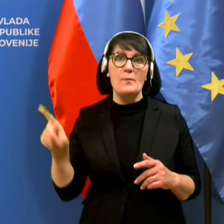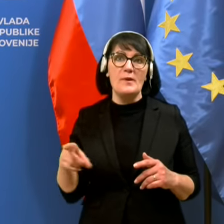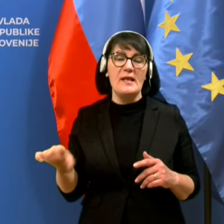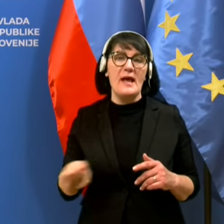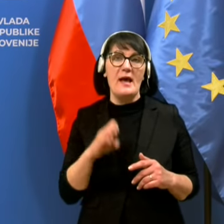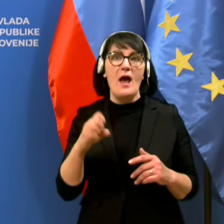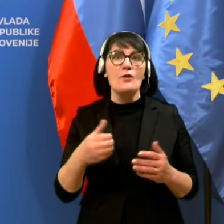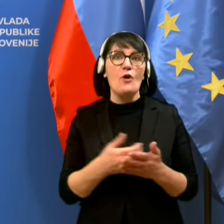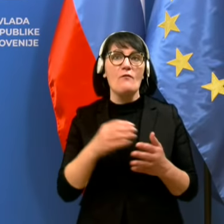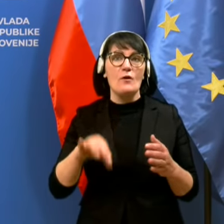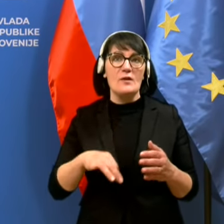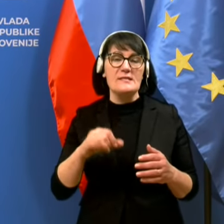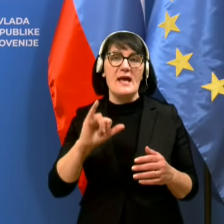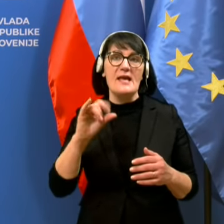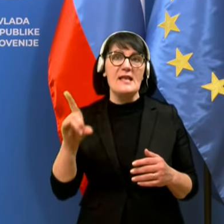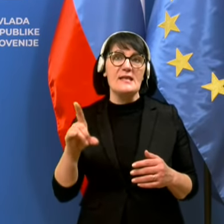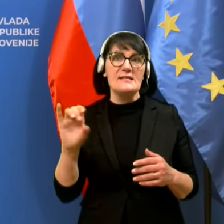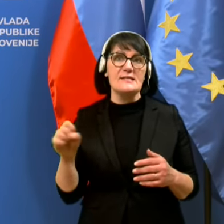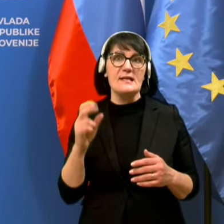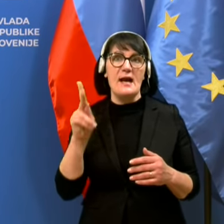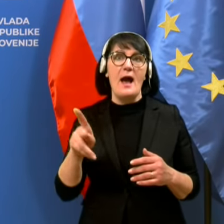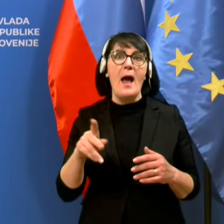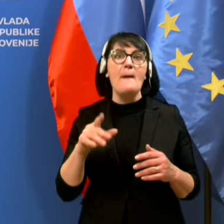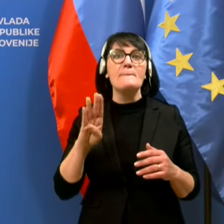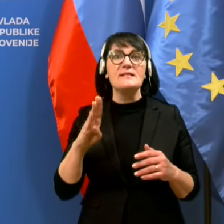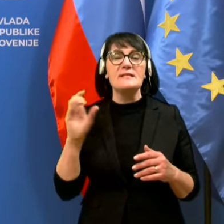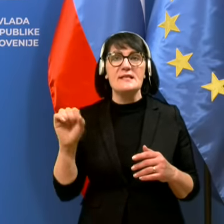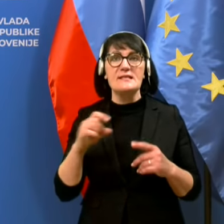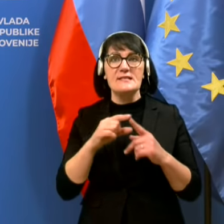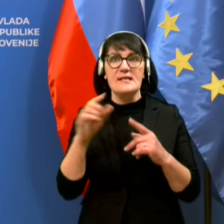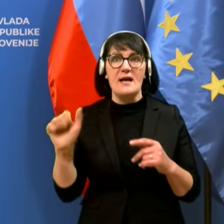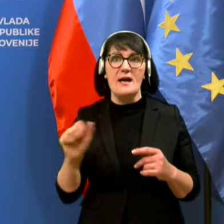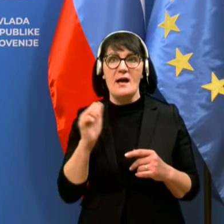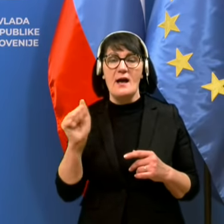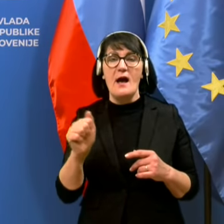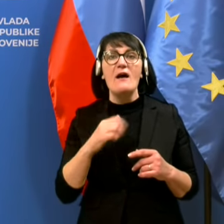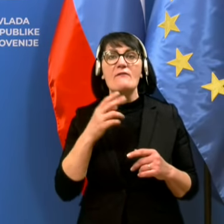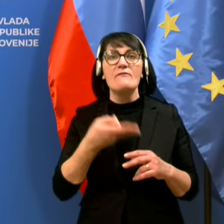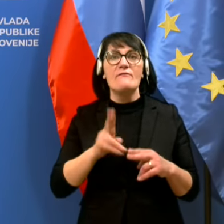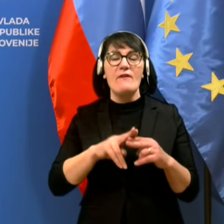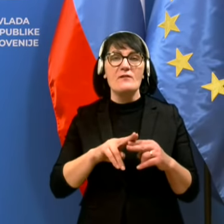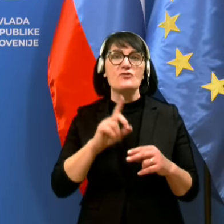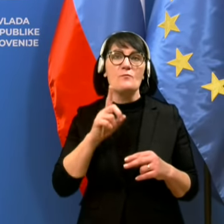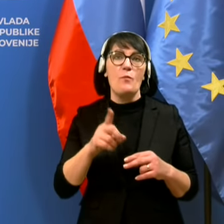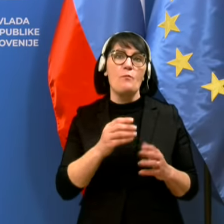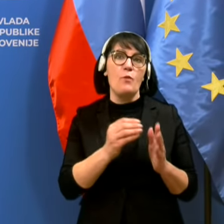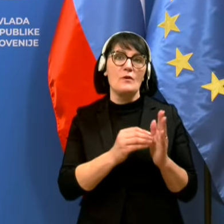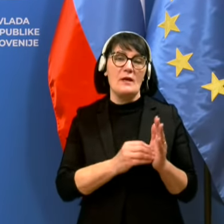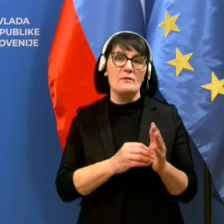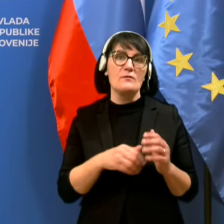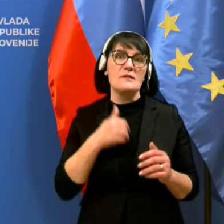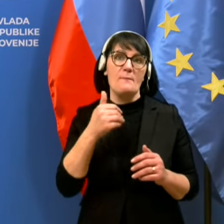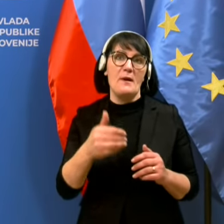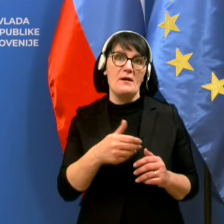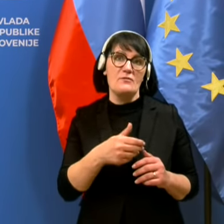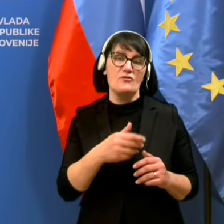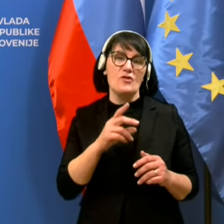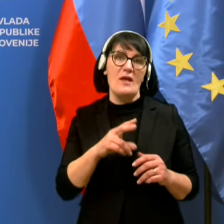Ilerska Bistrica. Več postopkov inšpektorata na področju nadzora cepljenja se pa še nadaljuje.